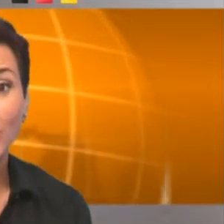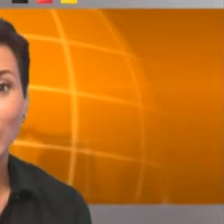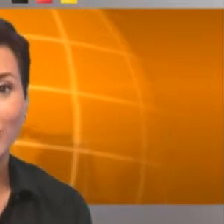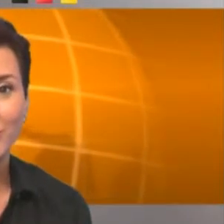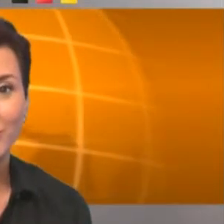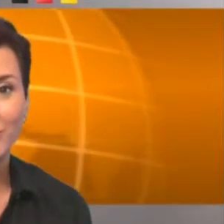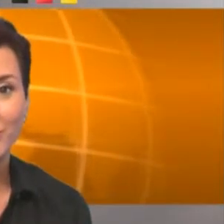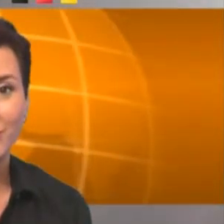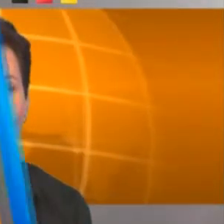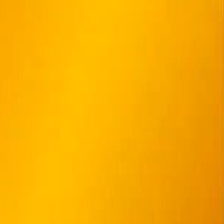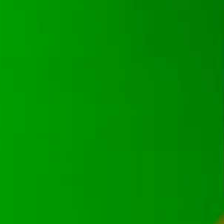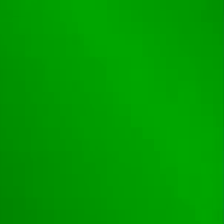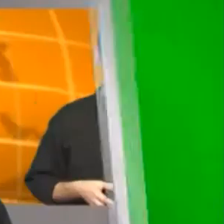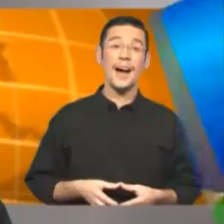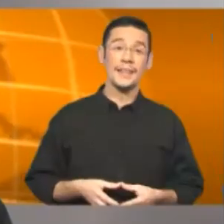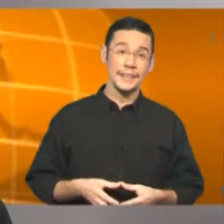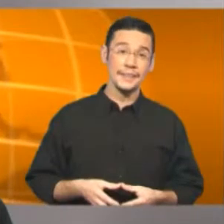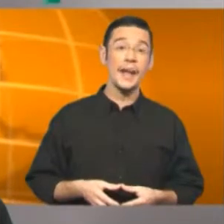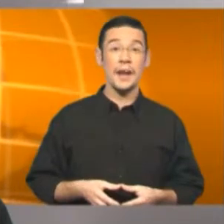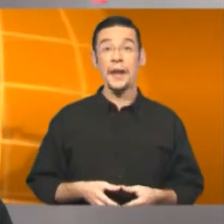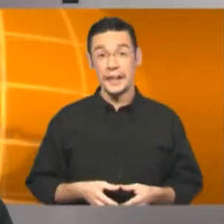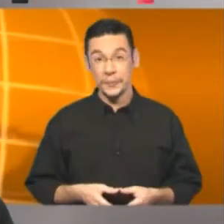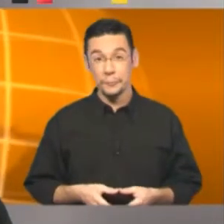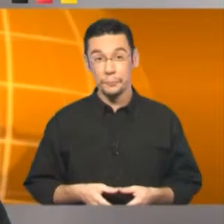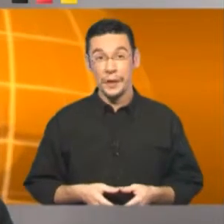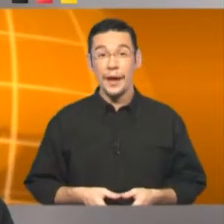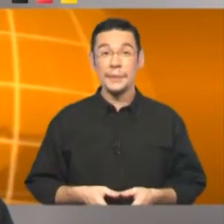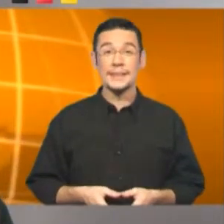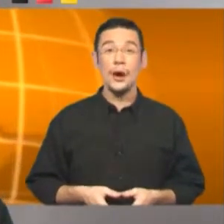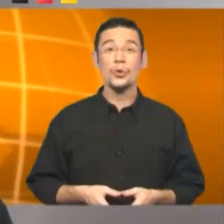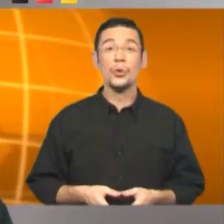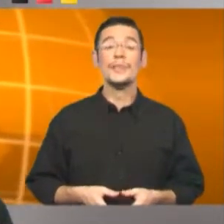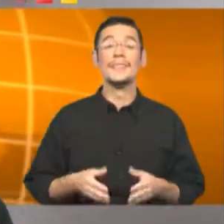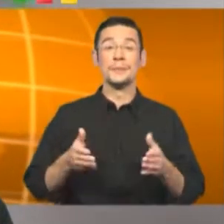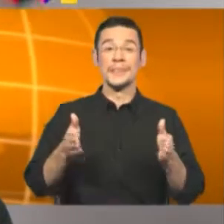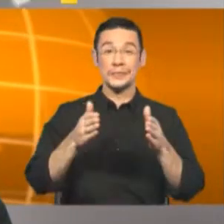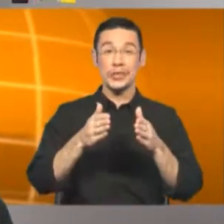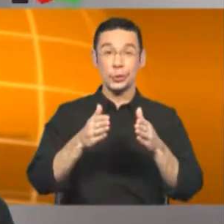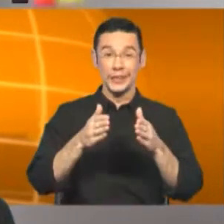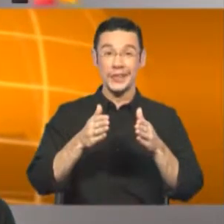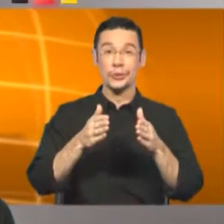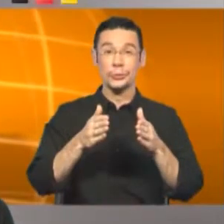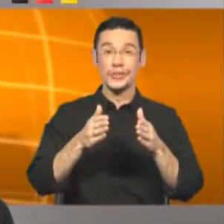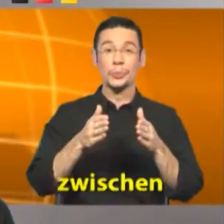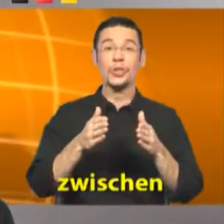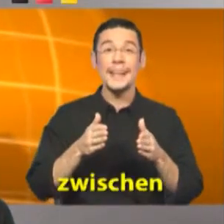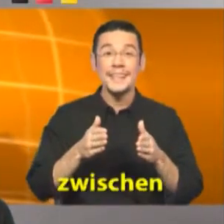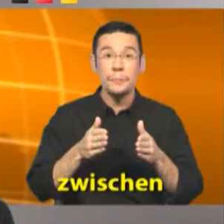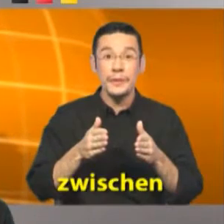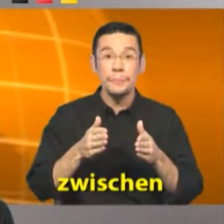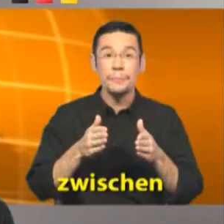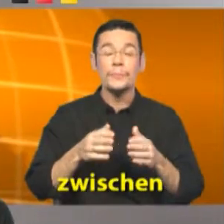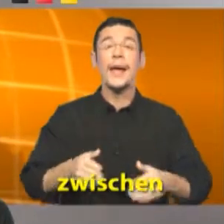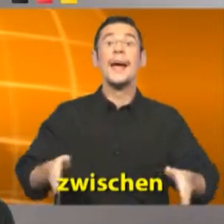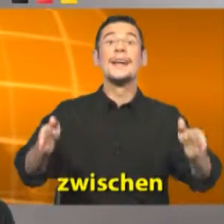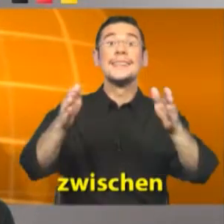Accanto Nahe hin, nahe her. Aber das Auto ist mir zwischen Hotel und Museum stecken